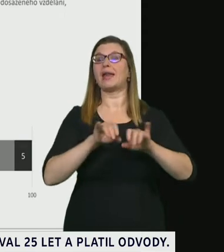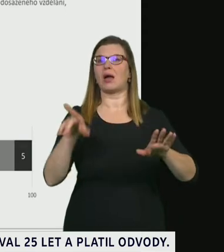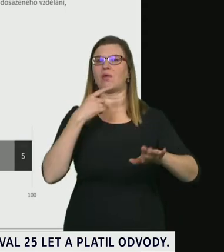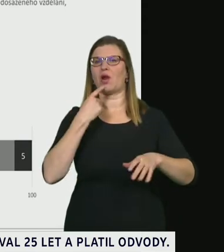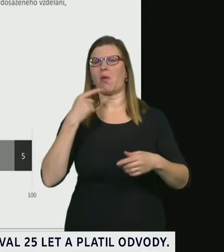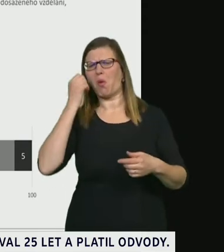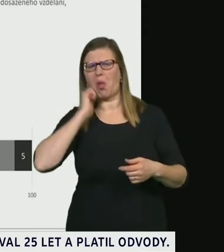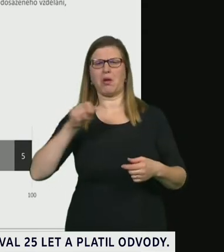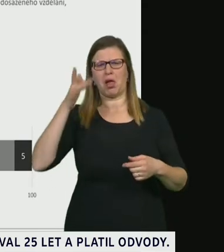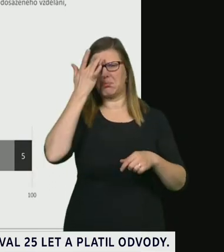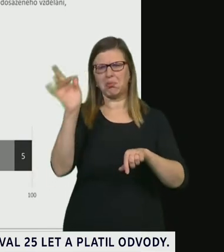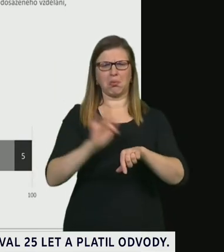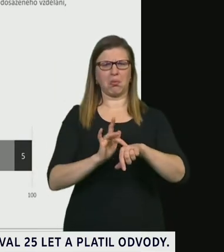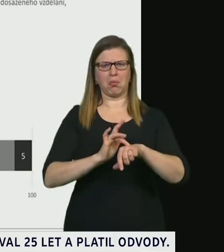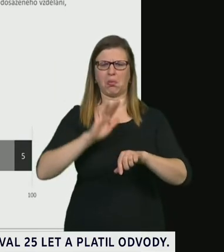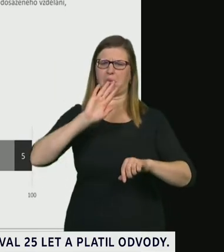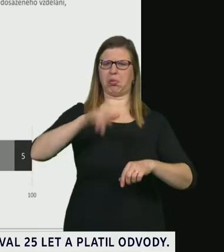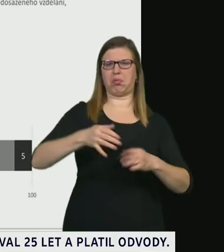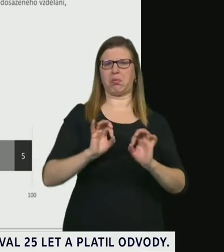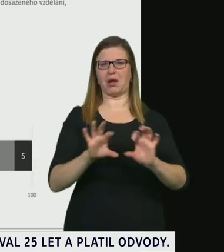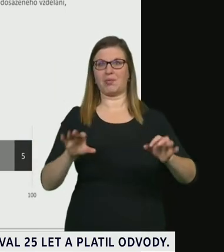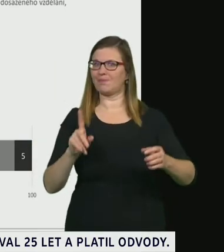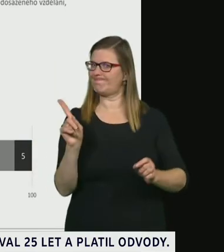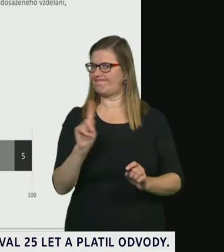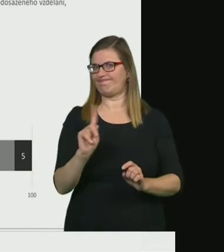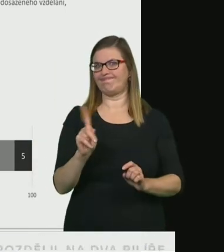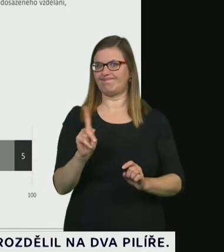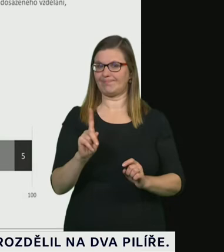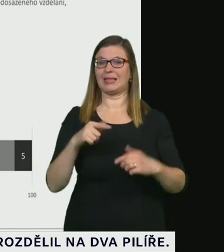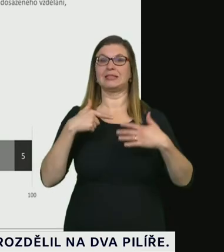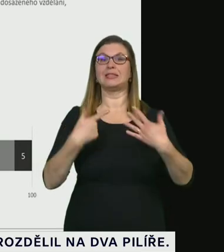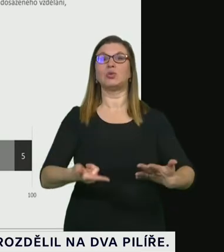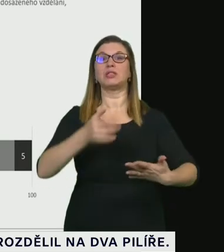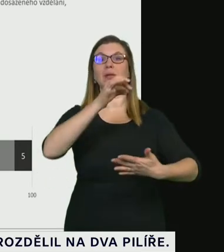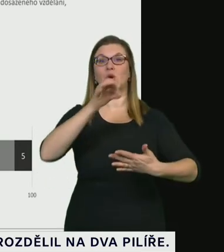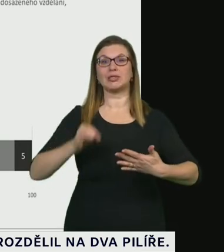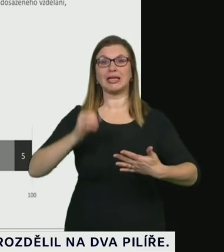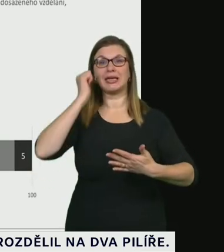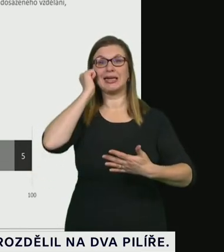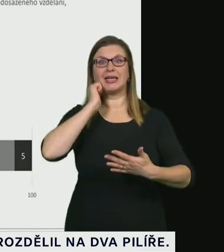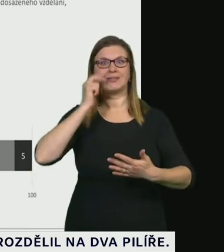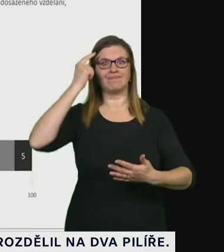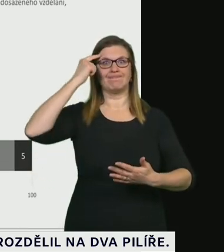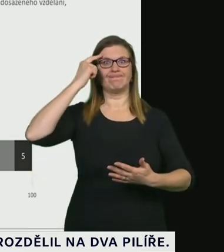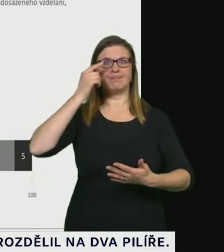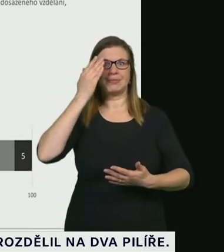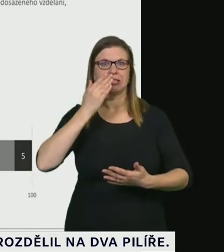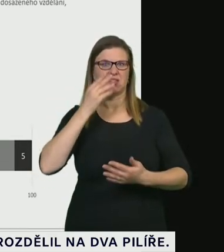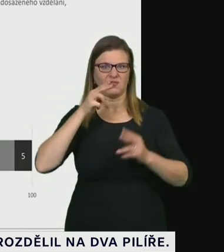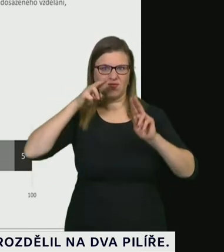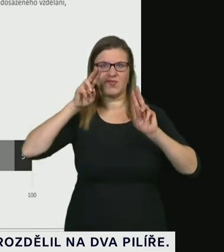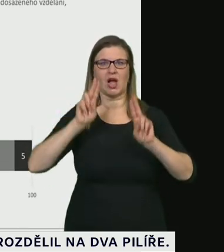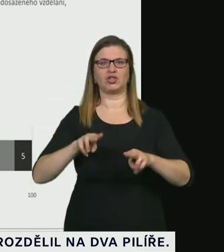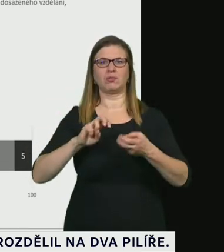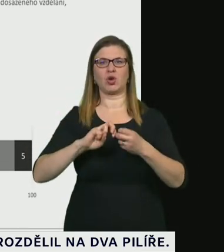podceňovala epidemii, nebo si myslela, že je to hloupost. Kdyby 70% lidí nemělo obavu